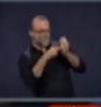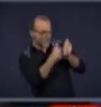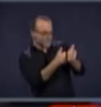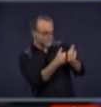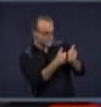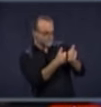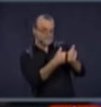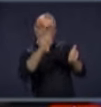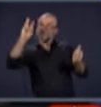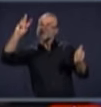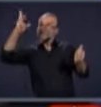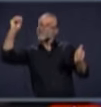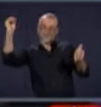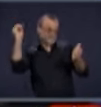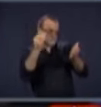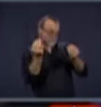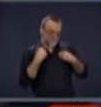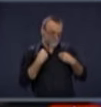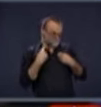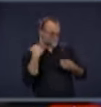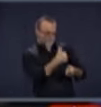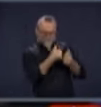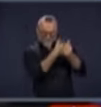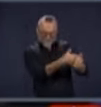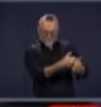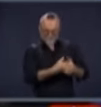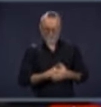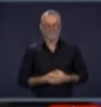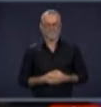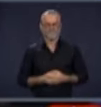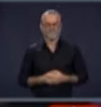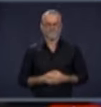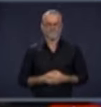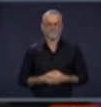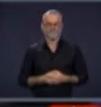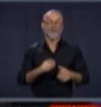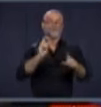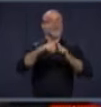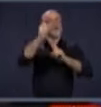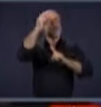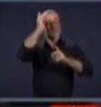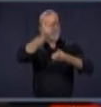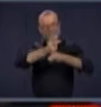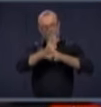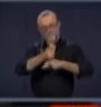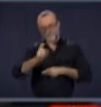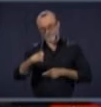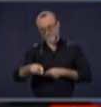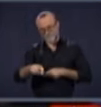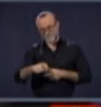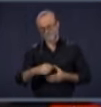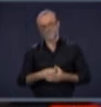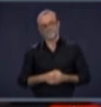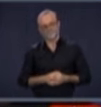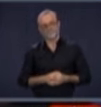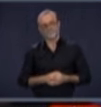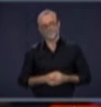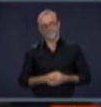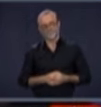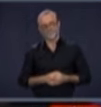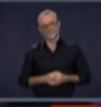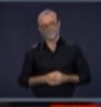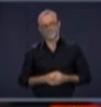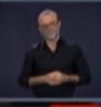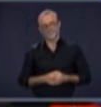conditions de l'Organisation mondiale de la santé, mais oui, il faut être prudent. nous